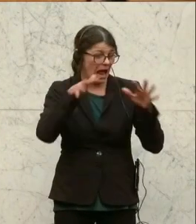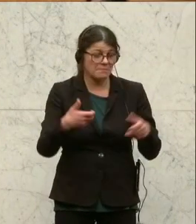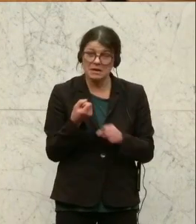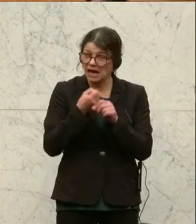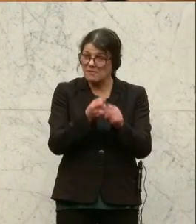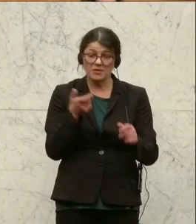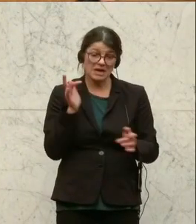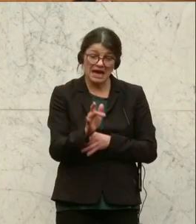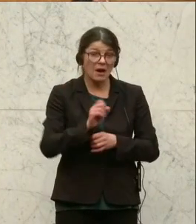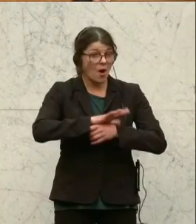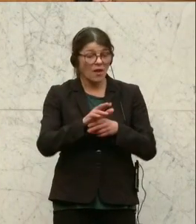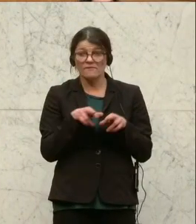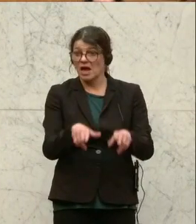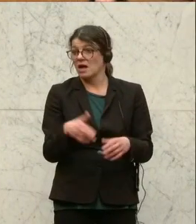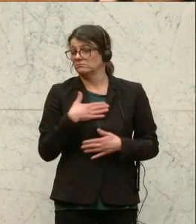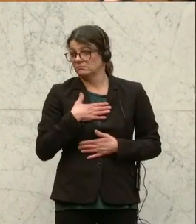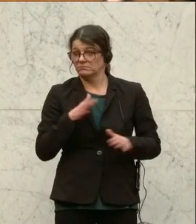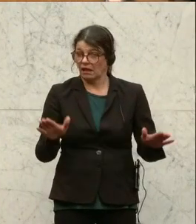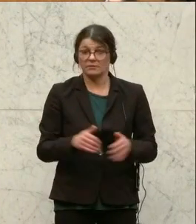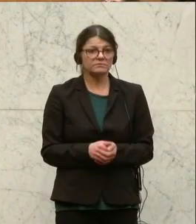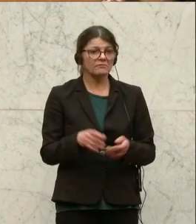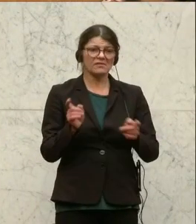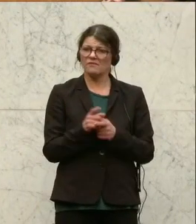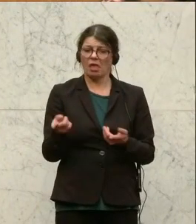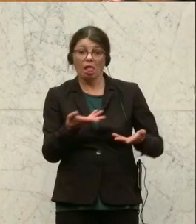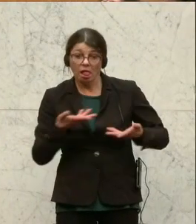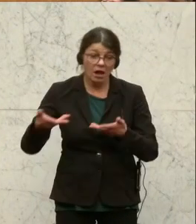Auch das hat der Verfassungsgerichtshof als verfassungswidrig aufgehoben.